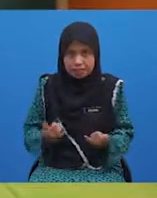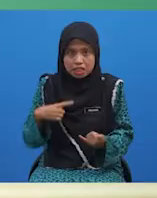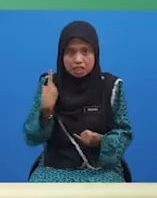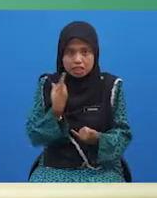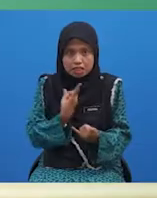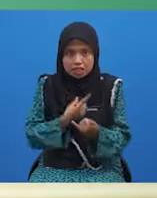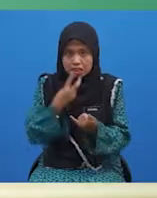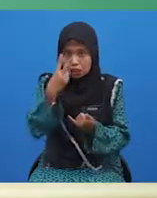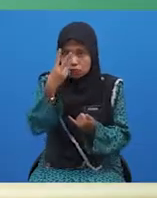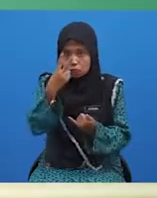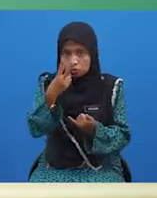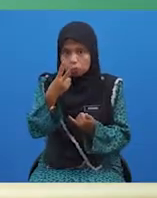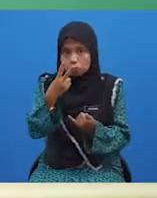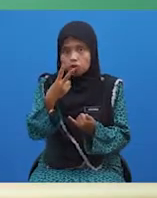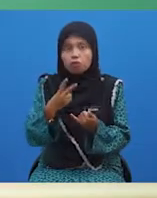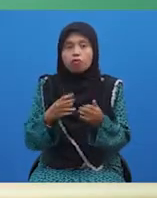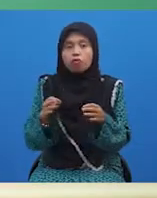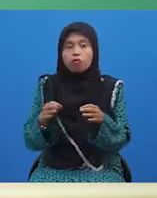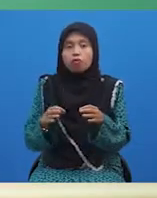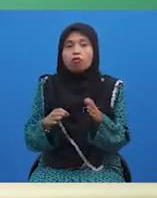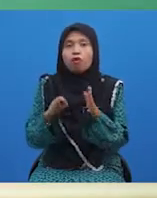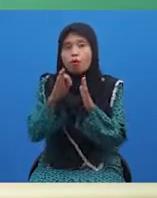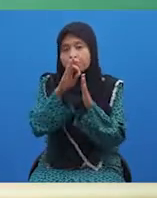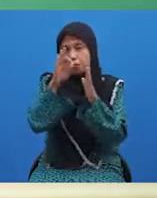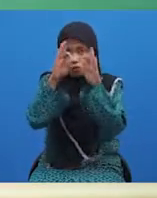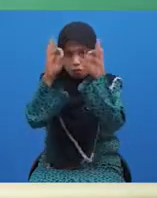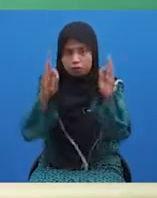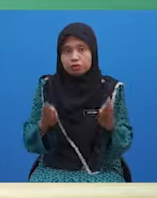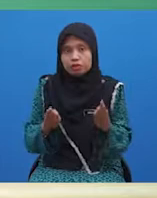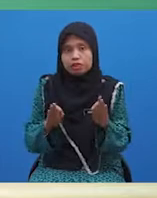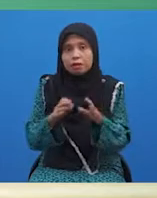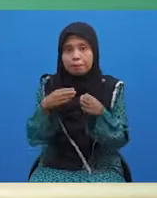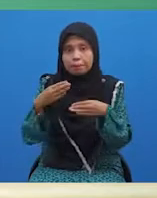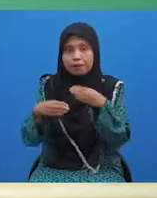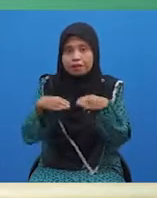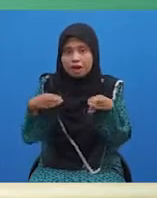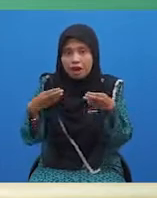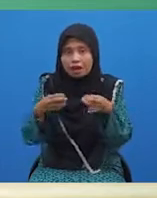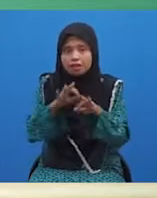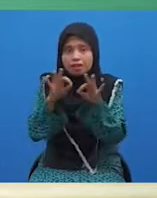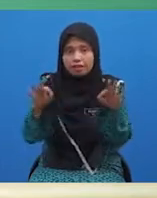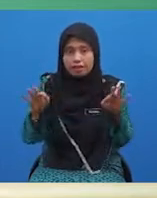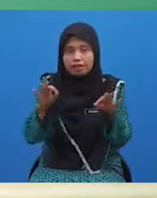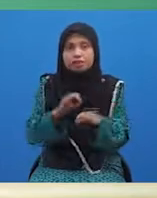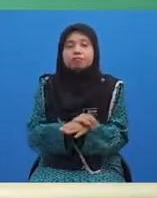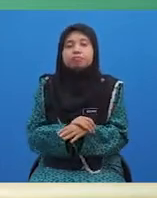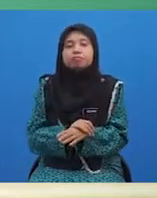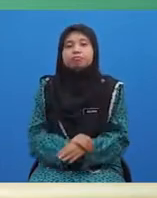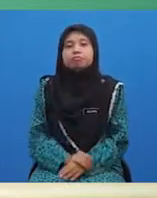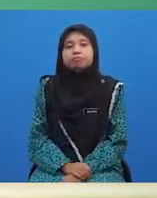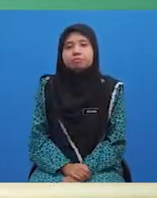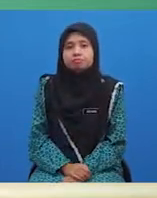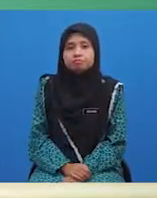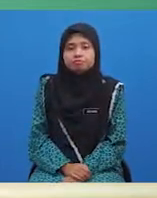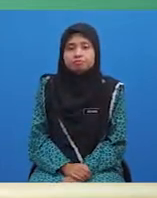lihat paparan tentang formula bagi binaan ayat yang mempunyai kata adjektif selain kata